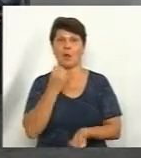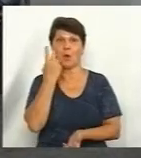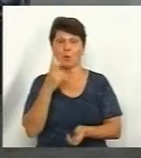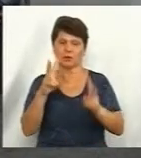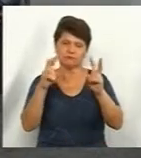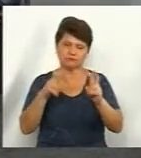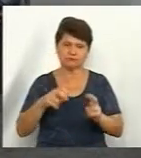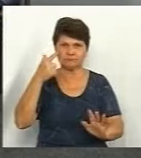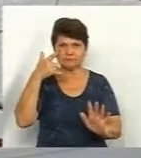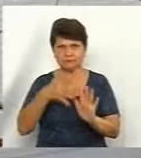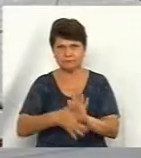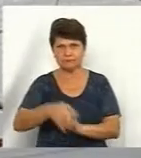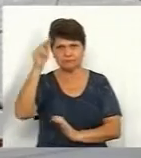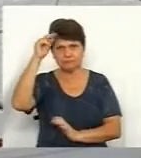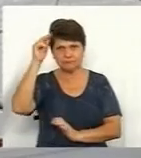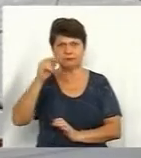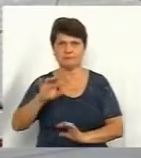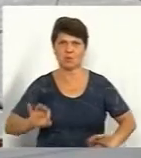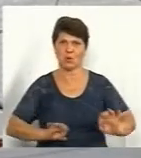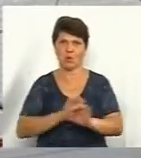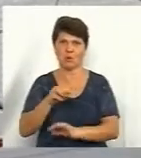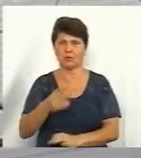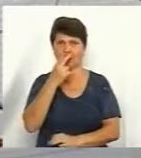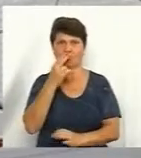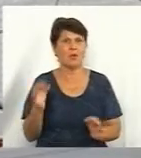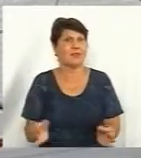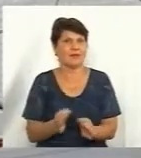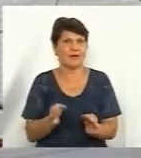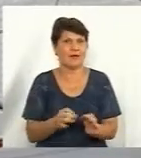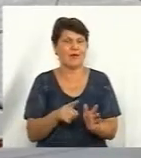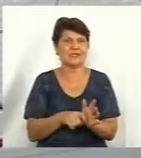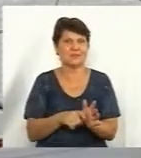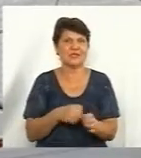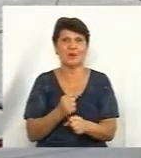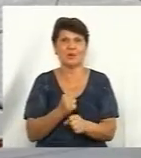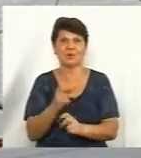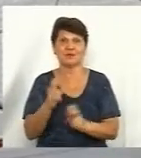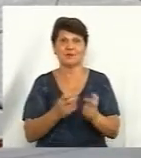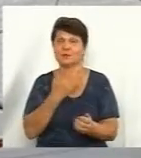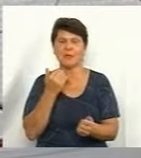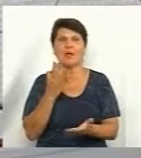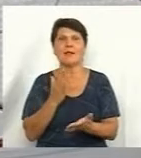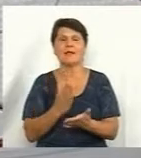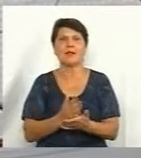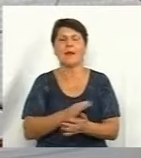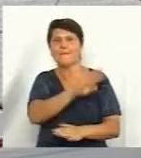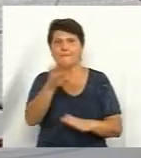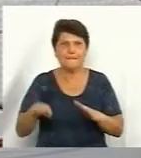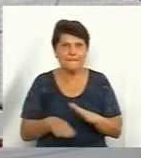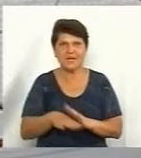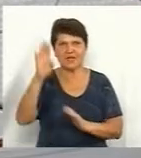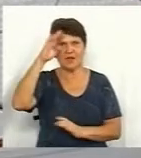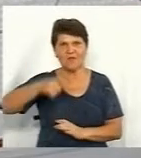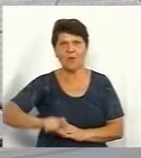дослідили та вивчили цей проєкт, ми побачили, що там ніякого сміттєпереробного заводу немає, лише є полігон-реактор. Це